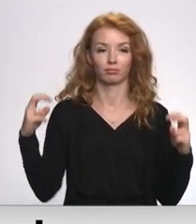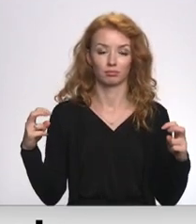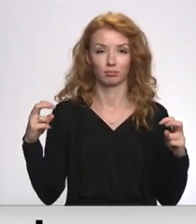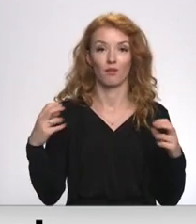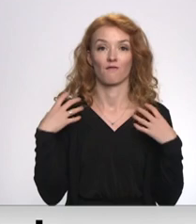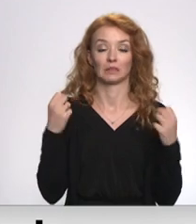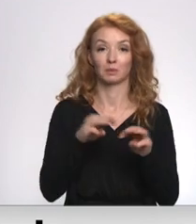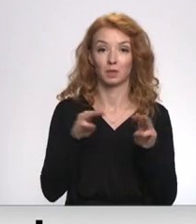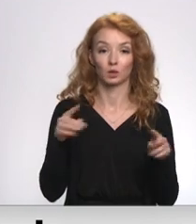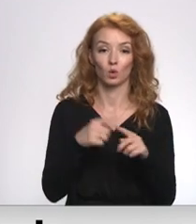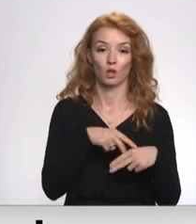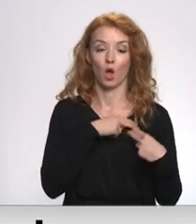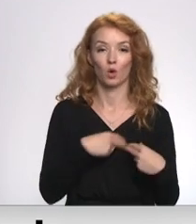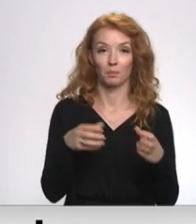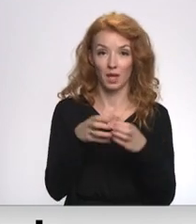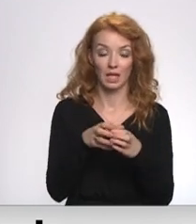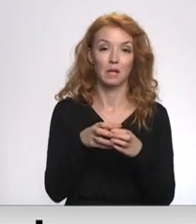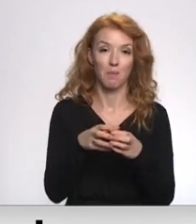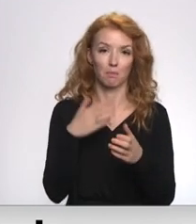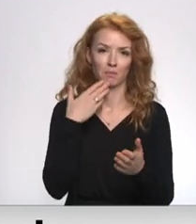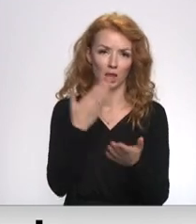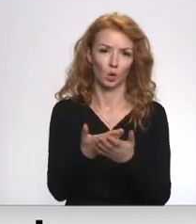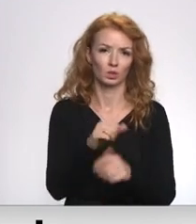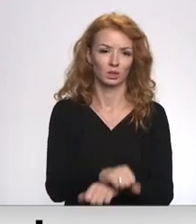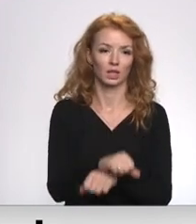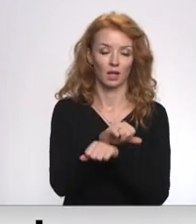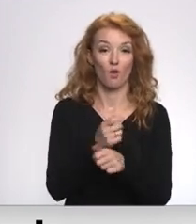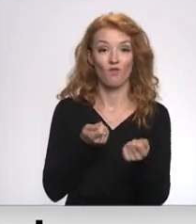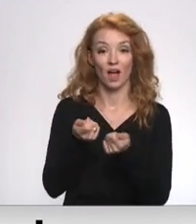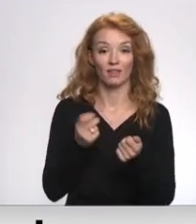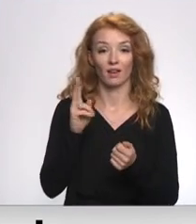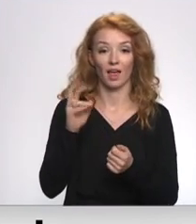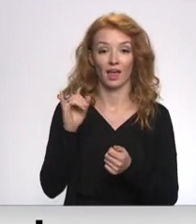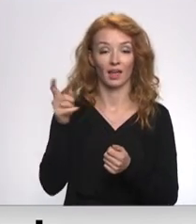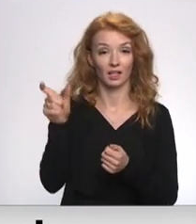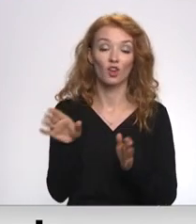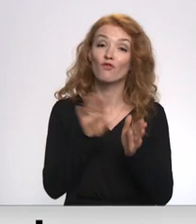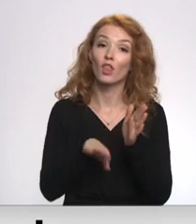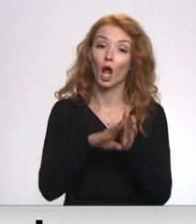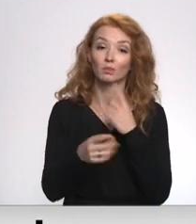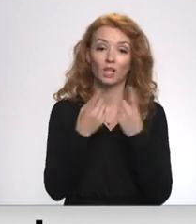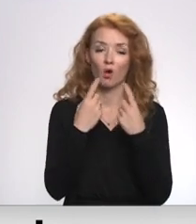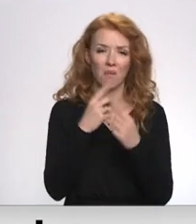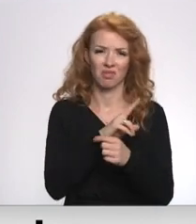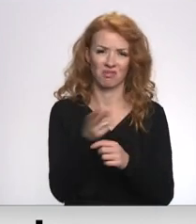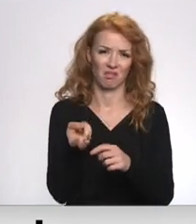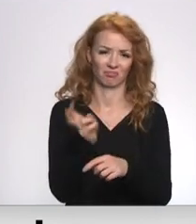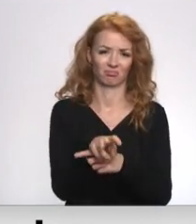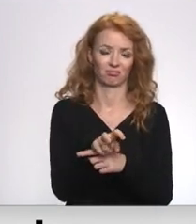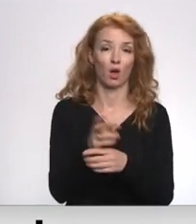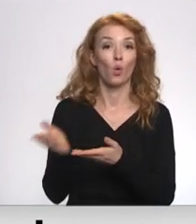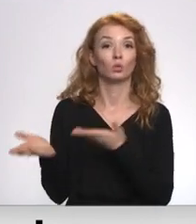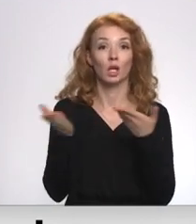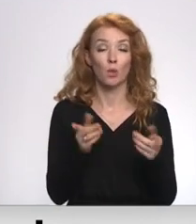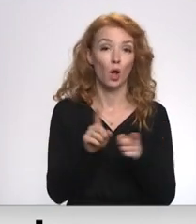Veselības ministrija un arotbiedrība, kas pieteikusi streiku. Tās vadītājs Valde Skeris norāda, ka uz vienkāršām sarunām neies. Uzaicinājumā